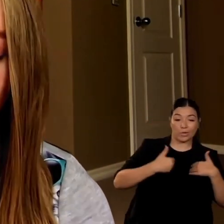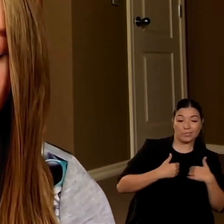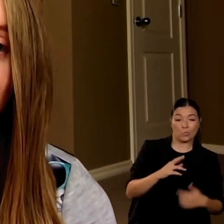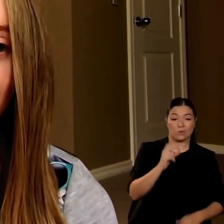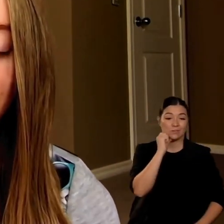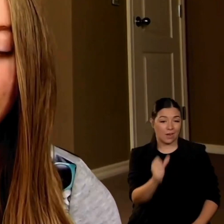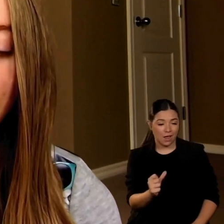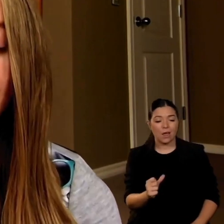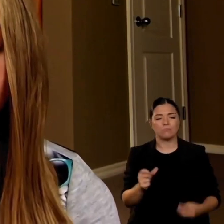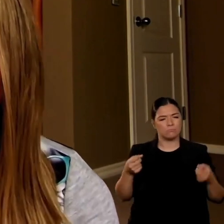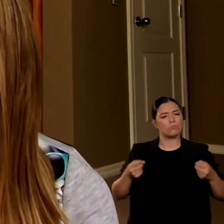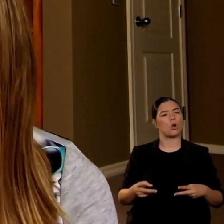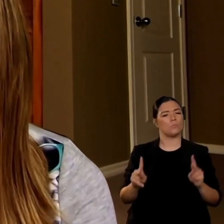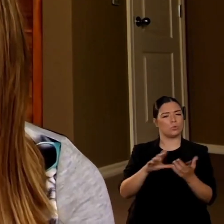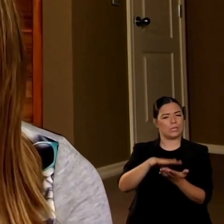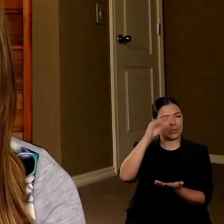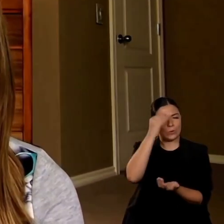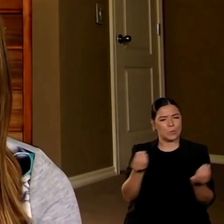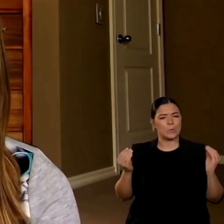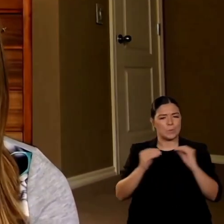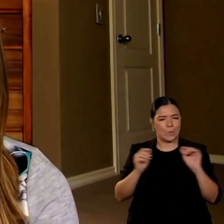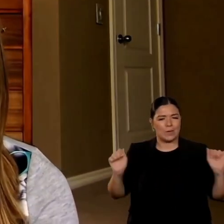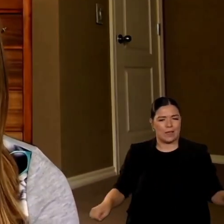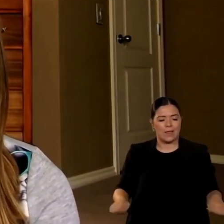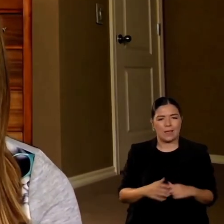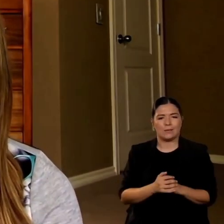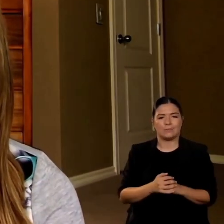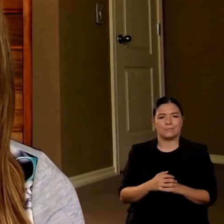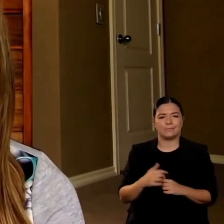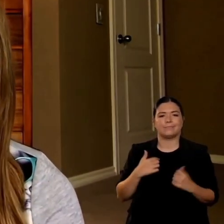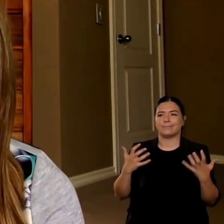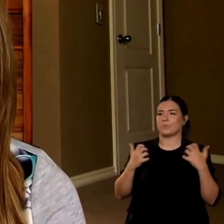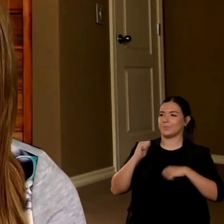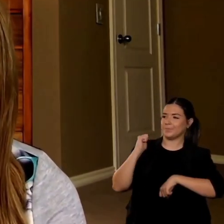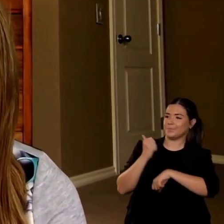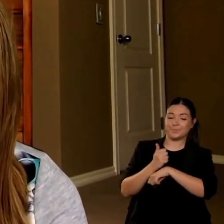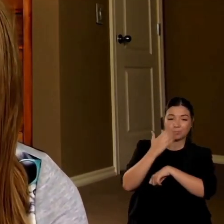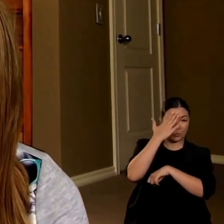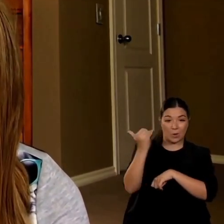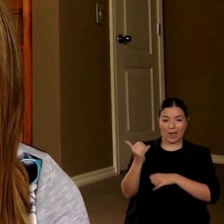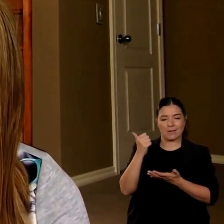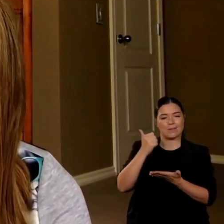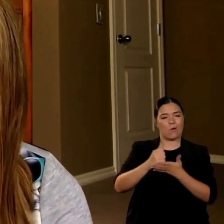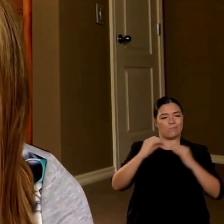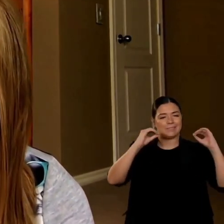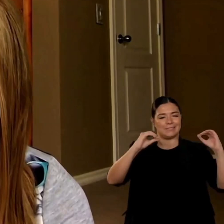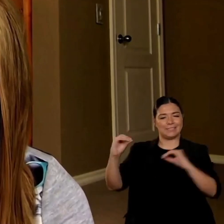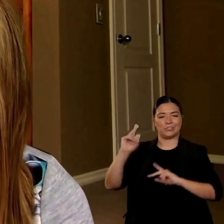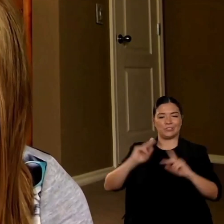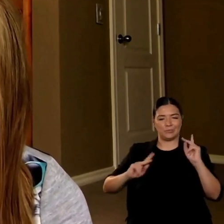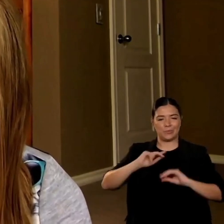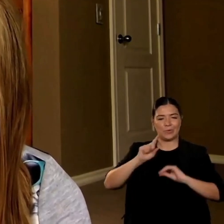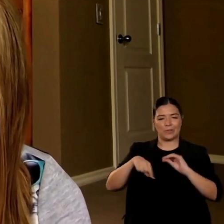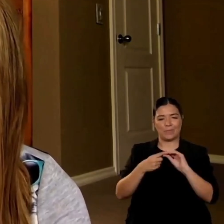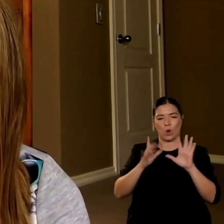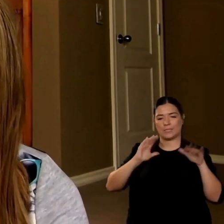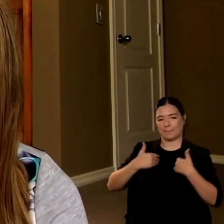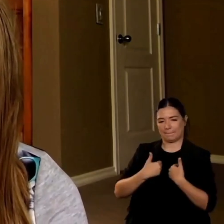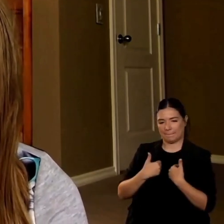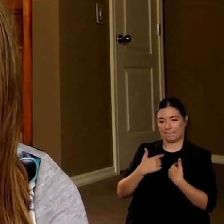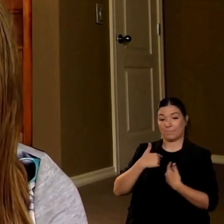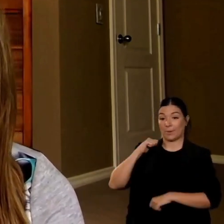sul tema dell'autismo ultimamente ho ricevuto la diagnosi e sento che